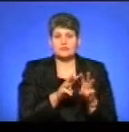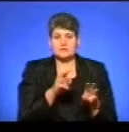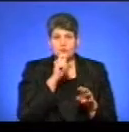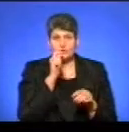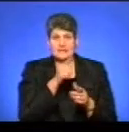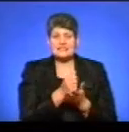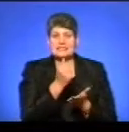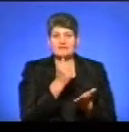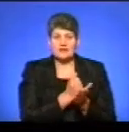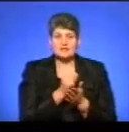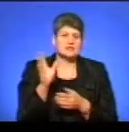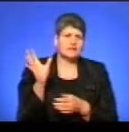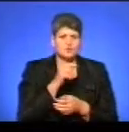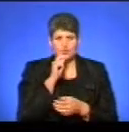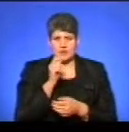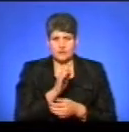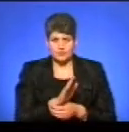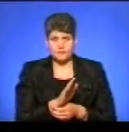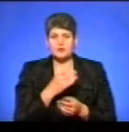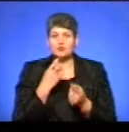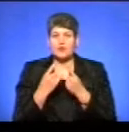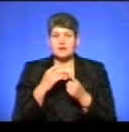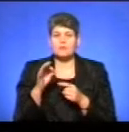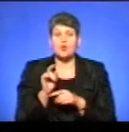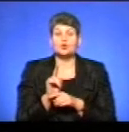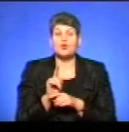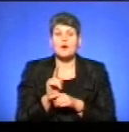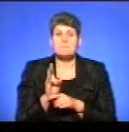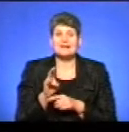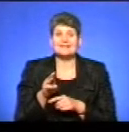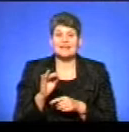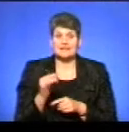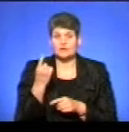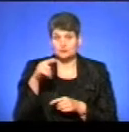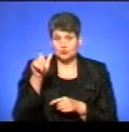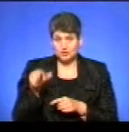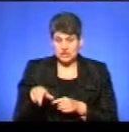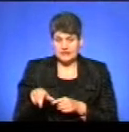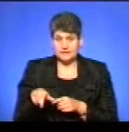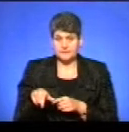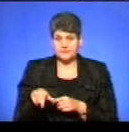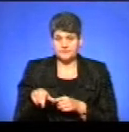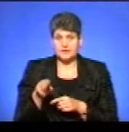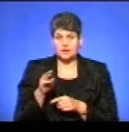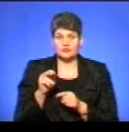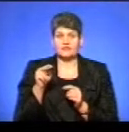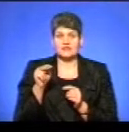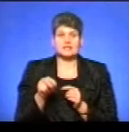і вона затверджується на всю Україну. Якщо говорити про нормативи на одного жителя, то в